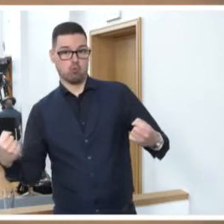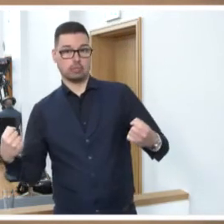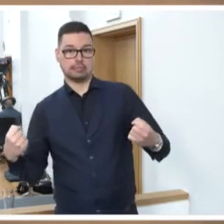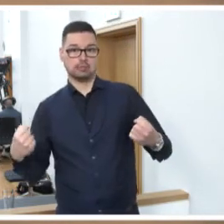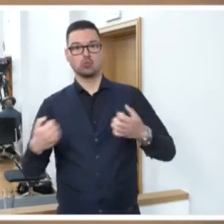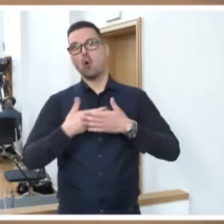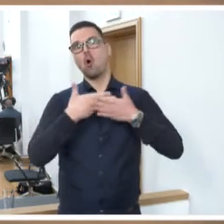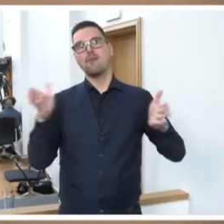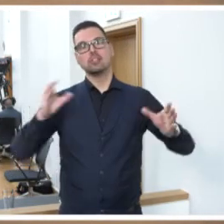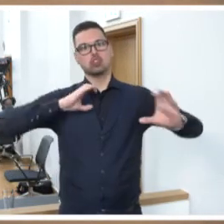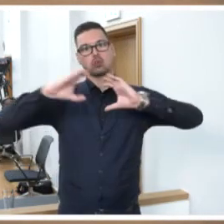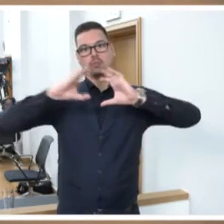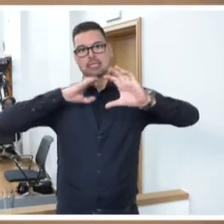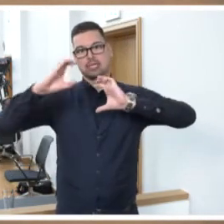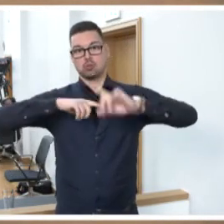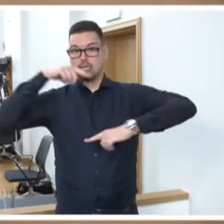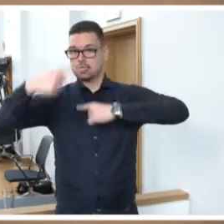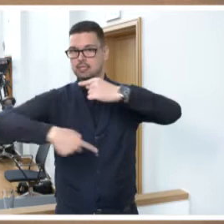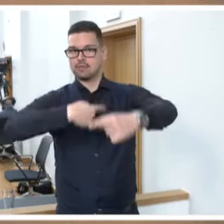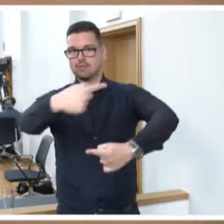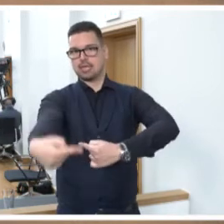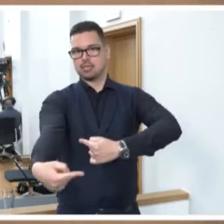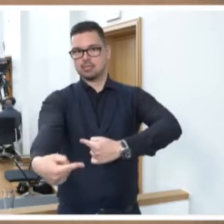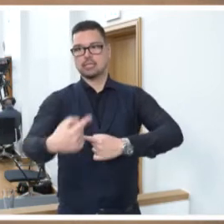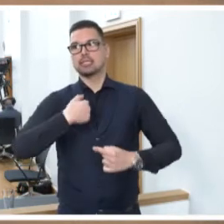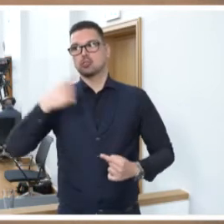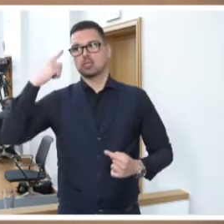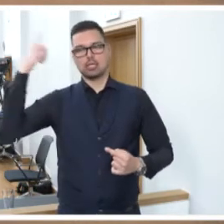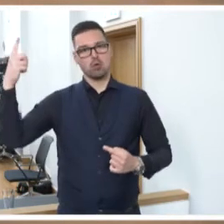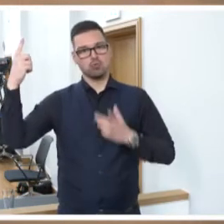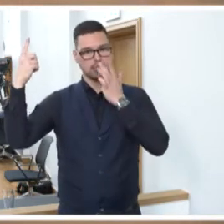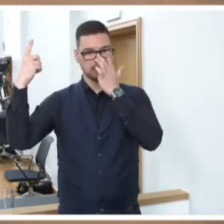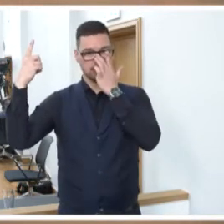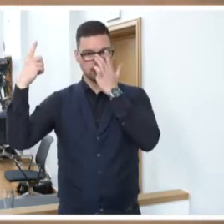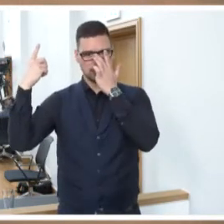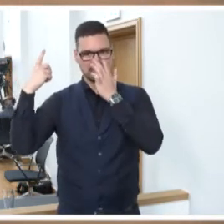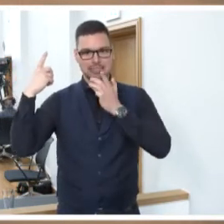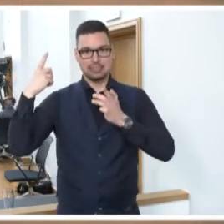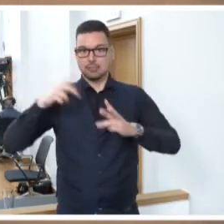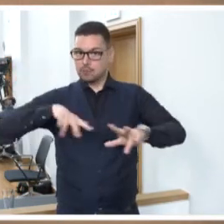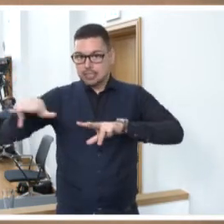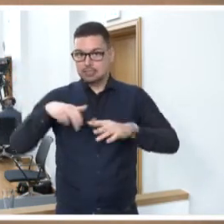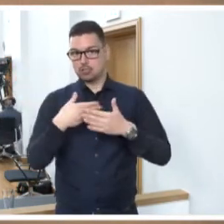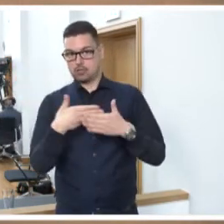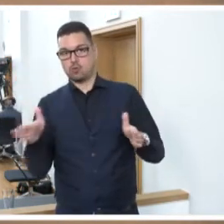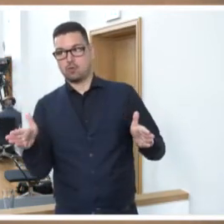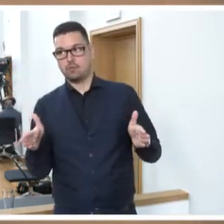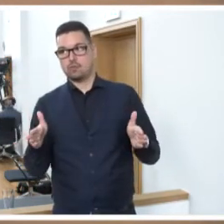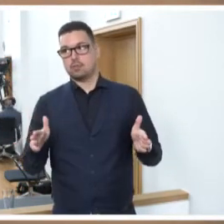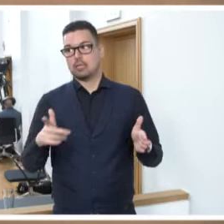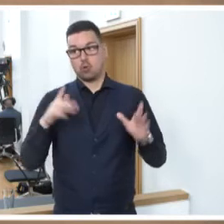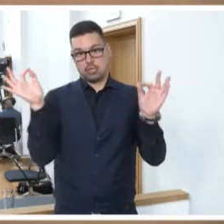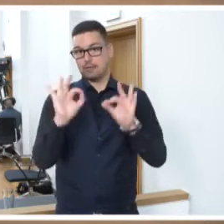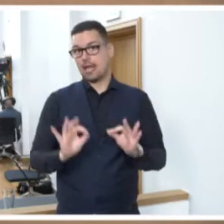Kommunikation seit Jahren entwickeln, dann, glaube ich, ist diese Gesellschaft, diese offene Gesellschaft auch wirklich